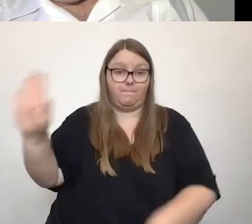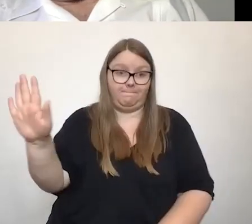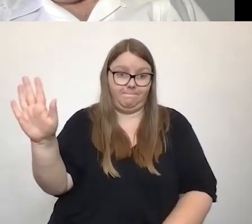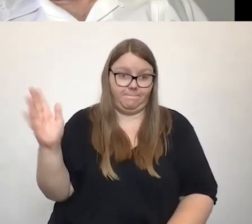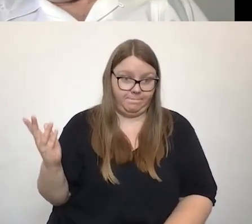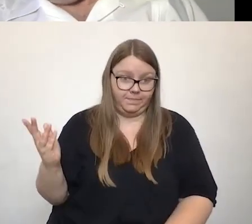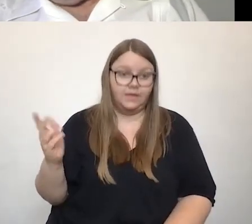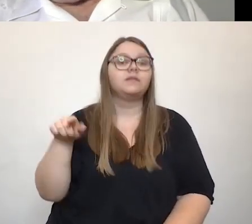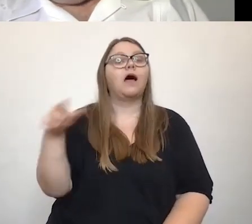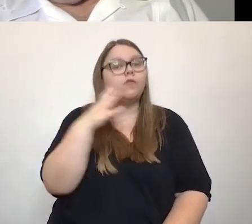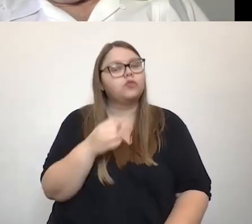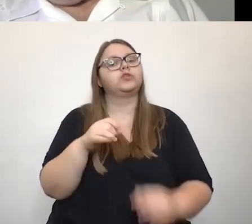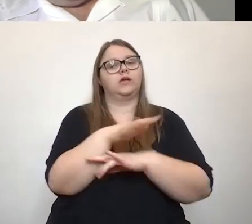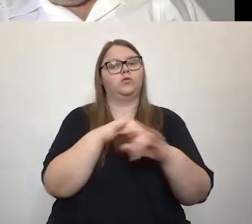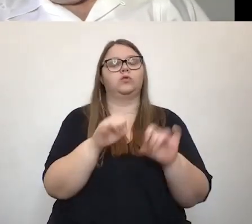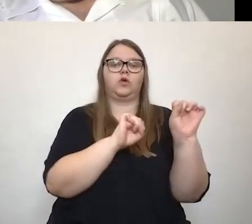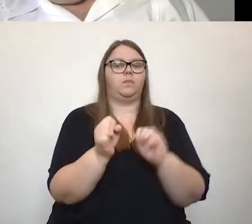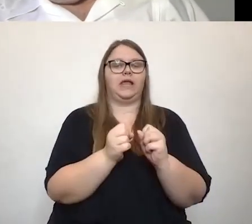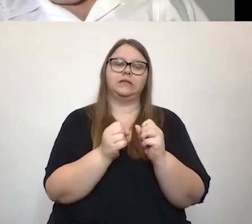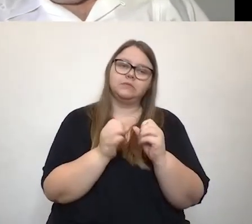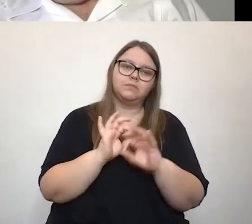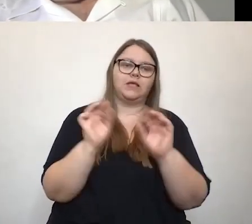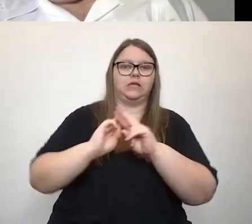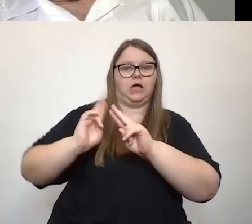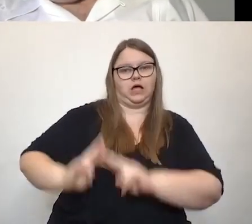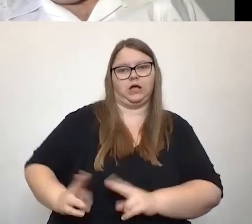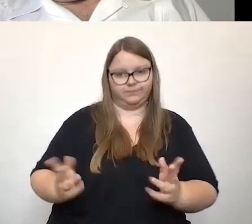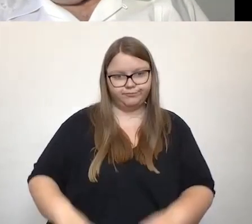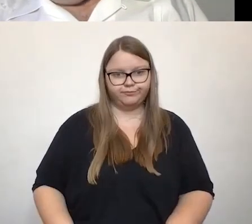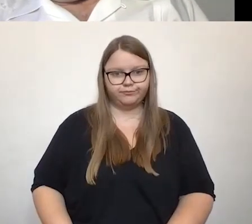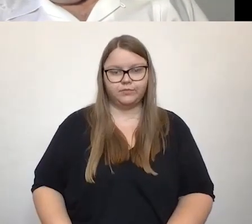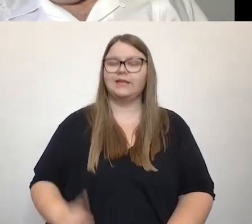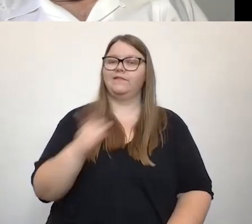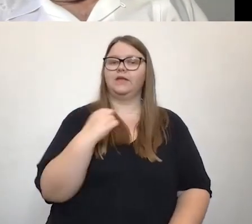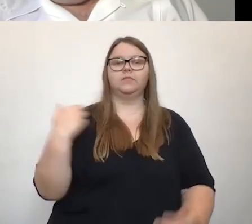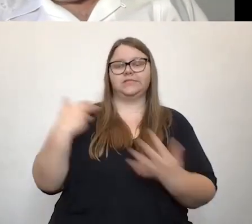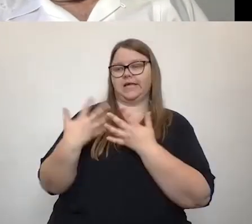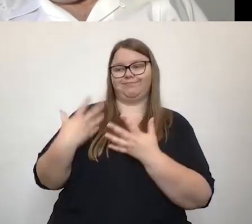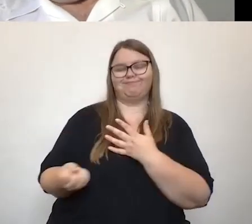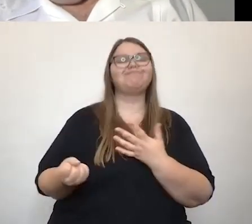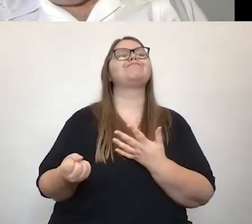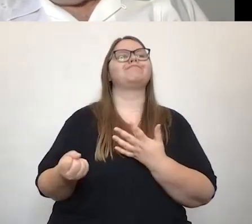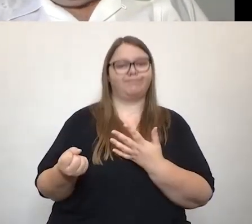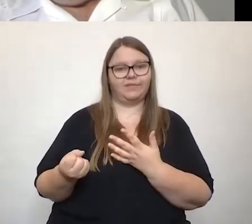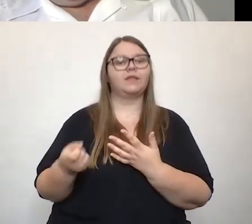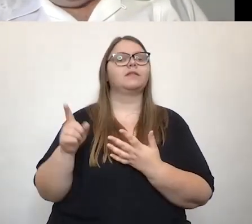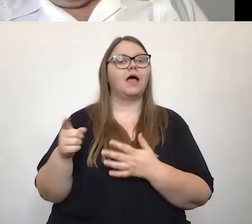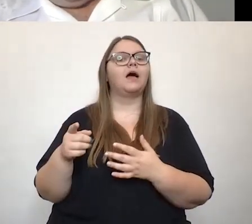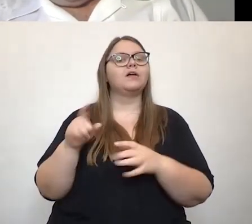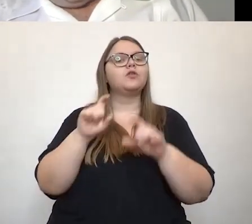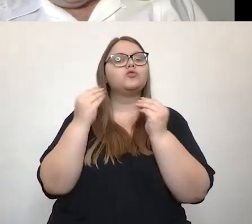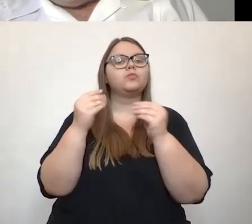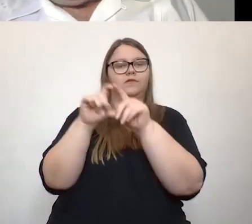Inklusionskompetenz aufzubauen und was wir eben jetzt festgestellt haben, da fehlt es natürlich bei vielen,